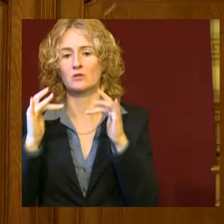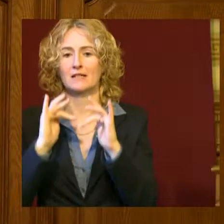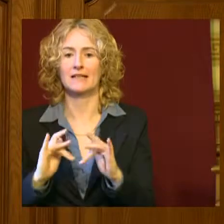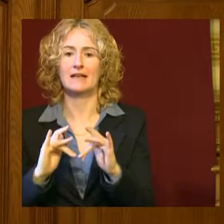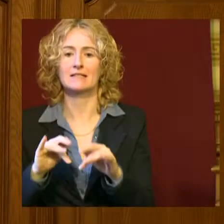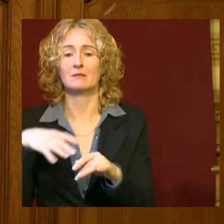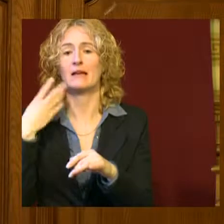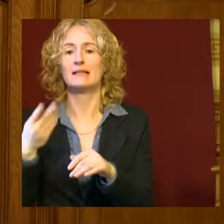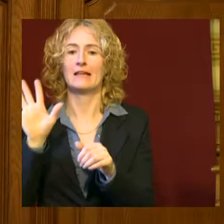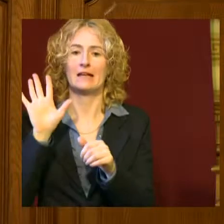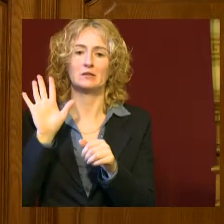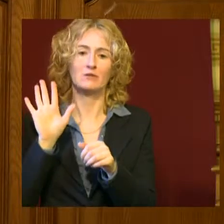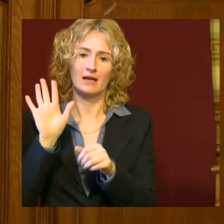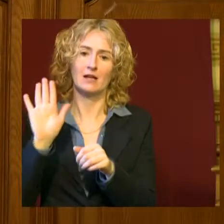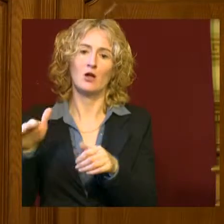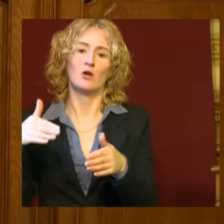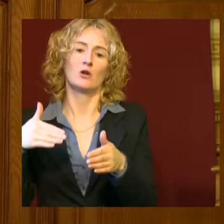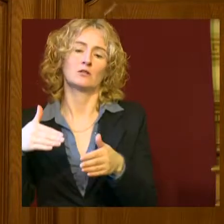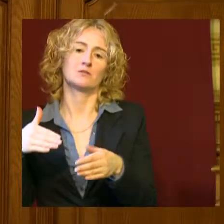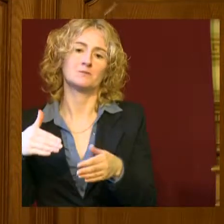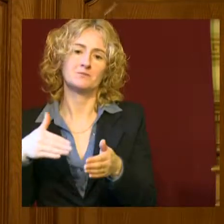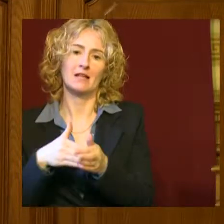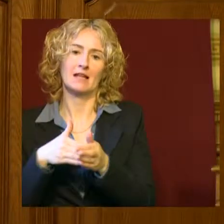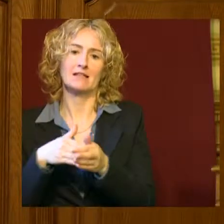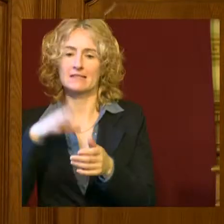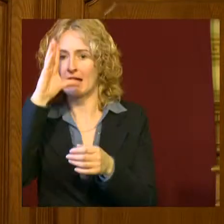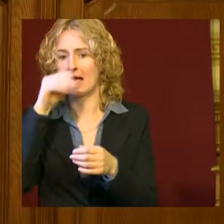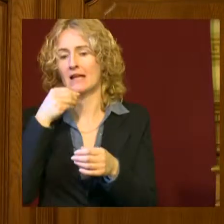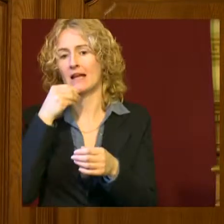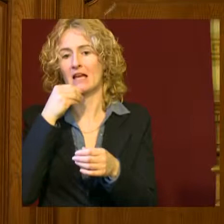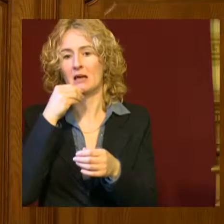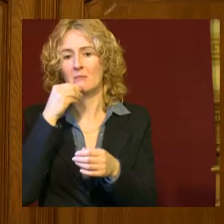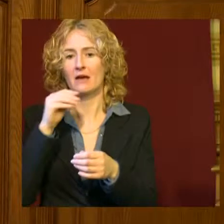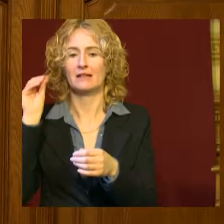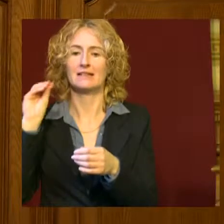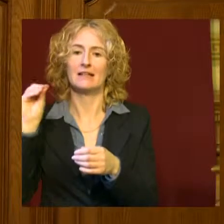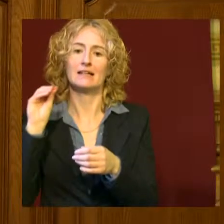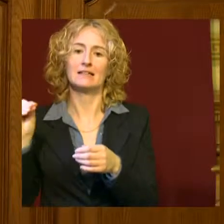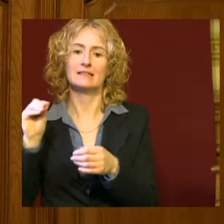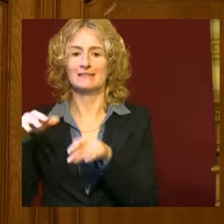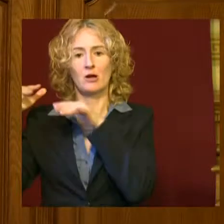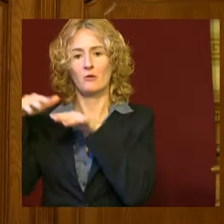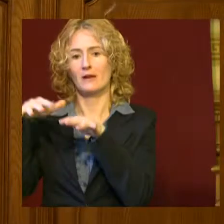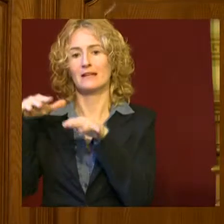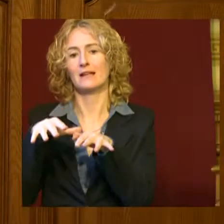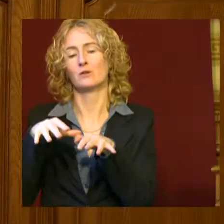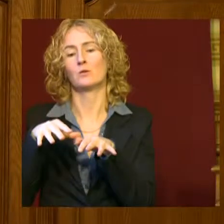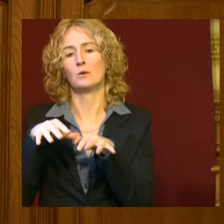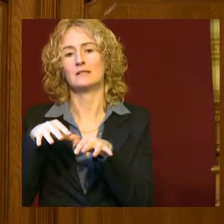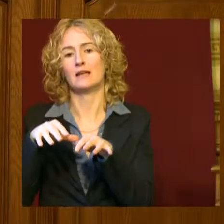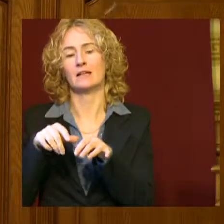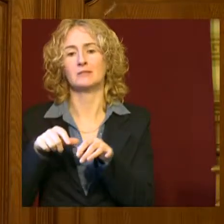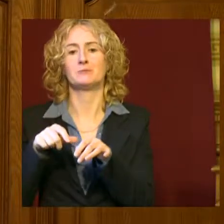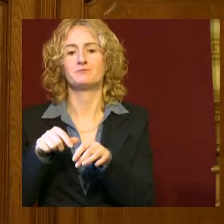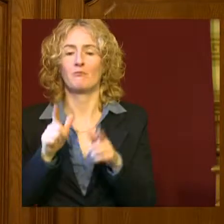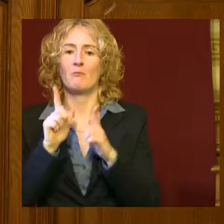45 ezer ember érinteni a kvóta rendszer alapján. Ha belegondolunk és csak a megyei